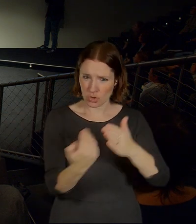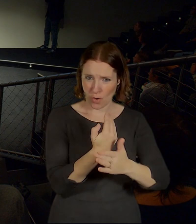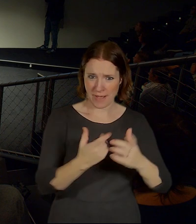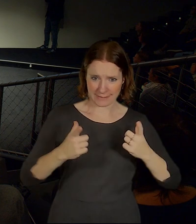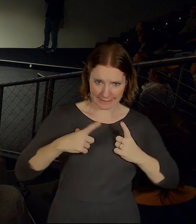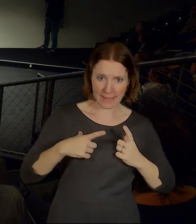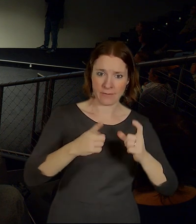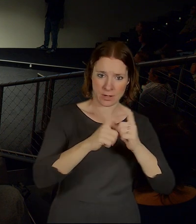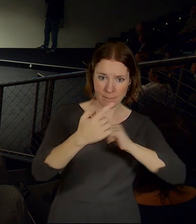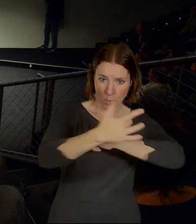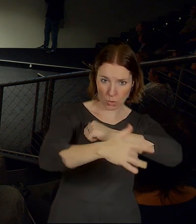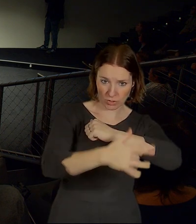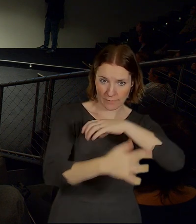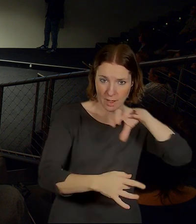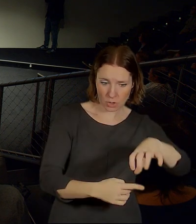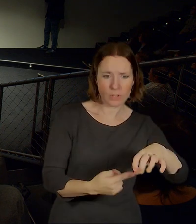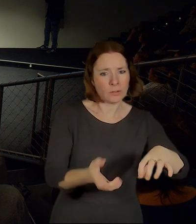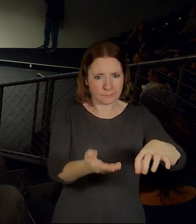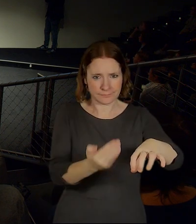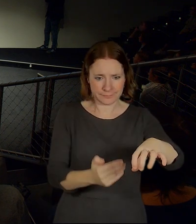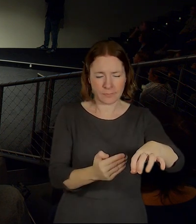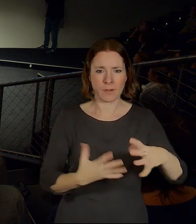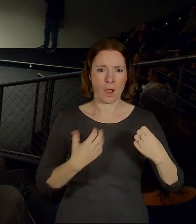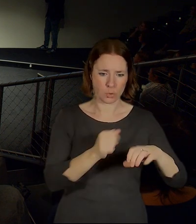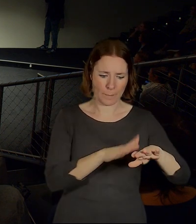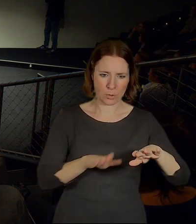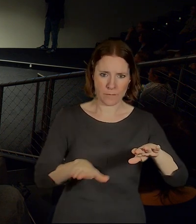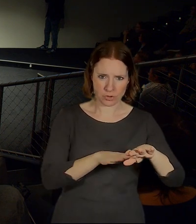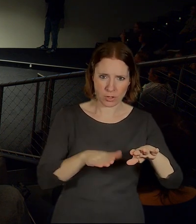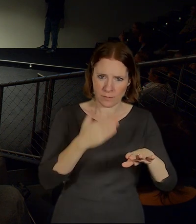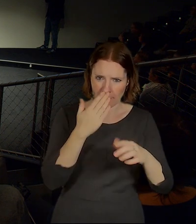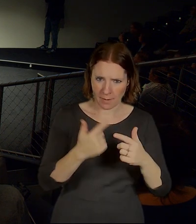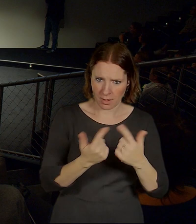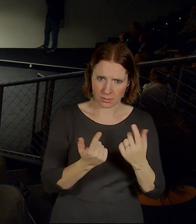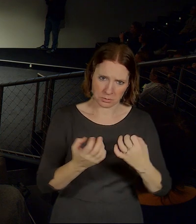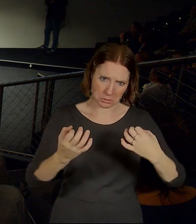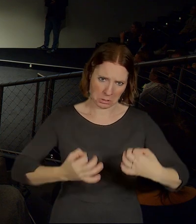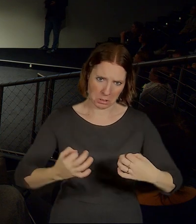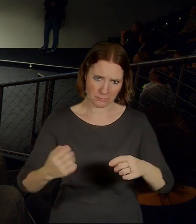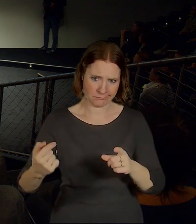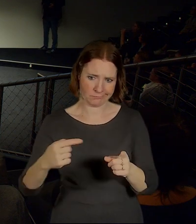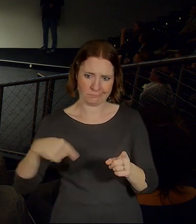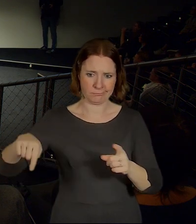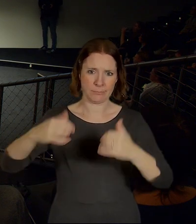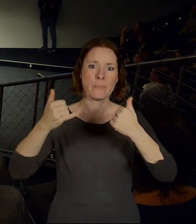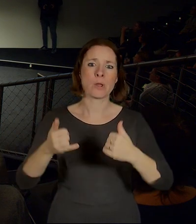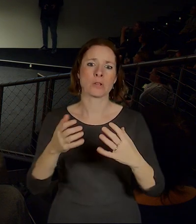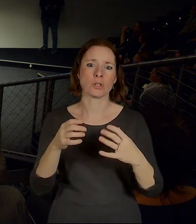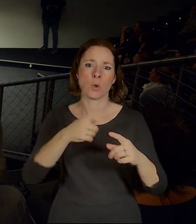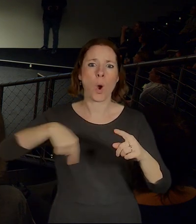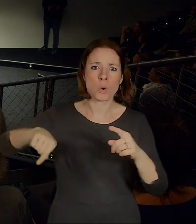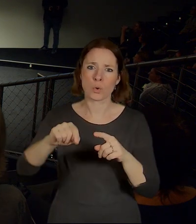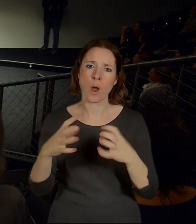Hostivař a u ní ten P plus R, tak je to velice na snadě, že prostě se jenom sjede z Pražského okruhu a